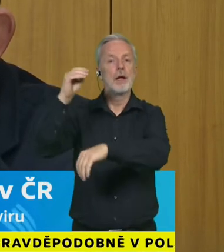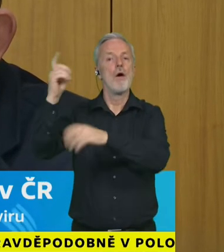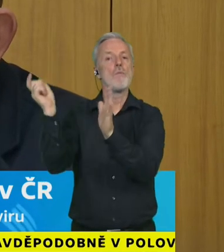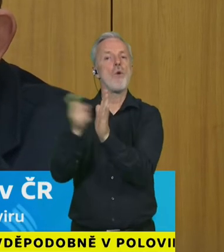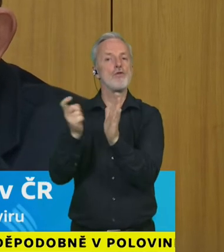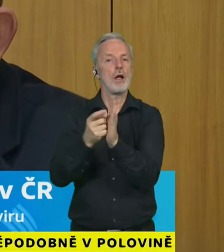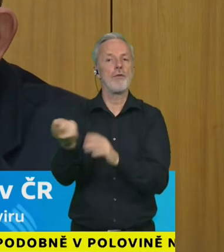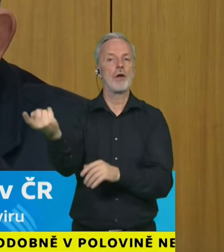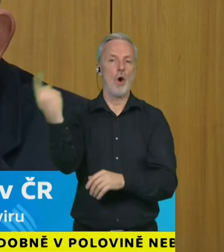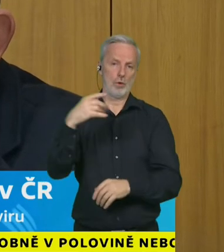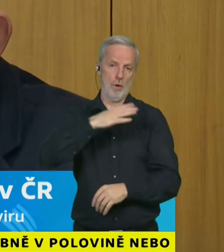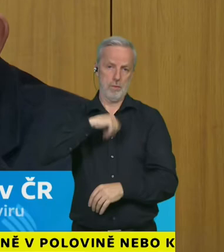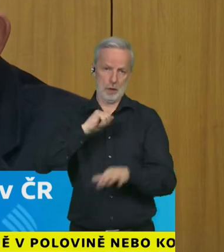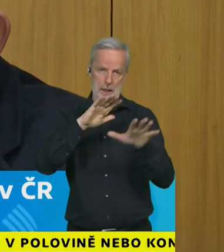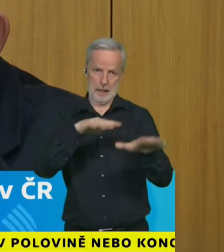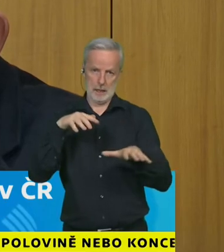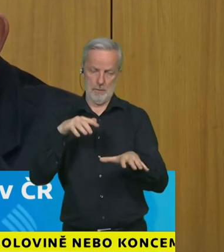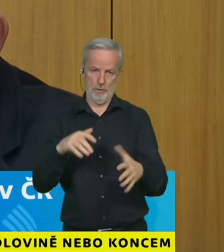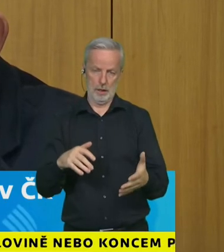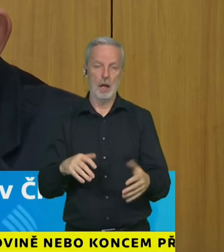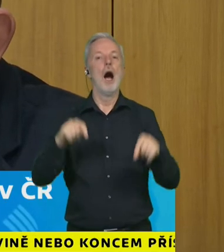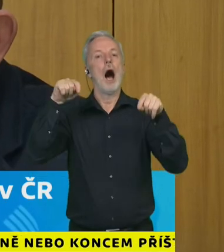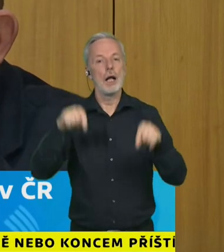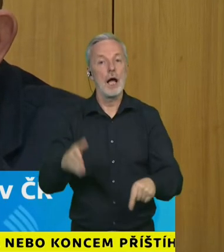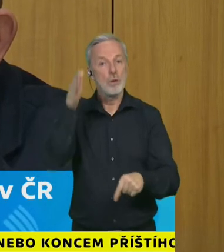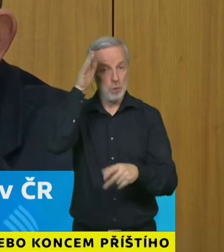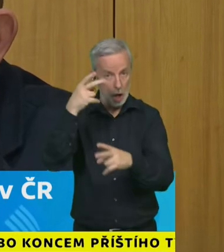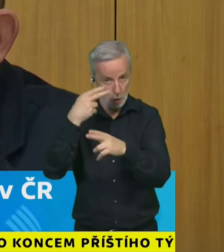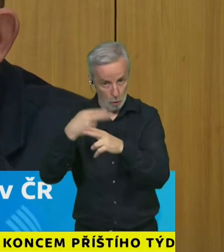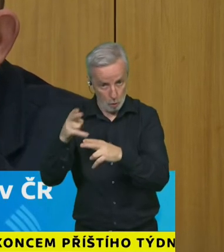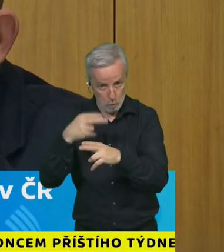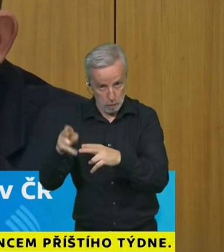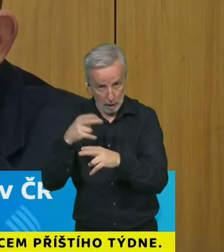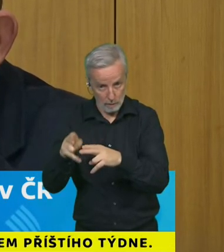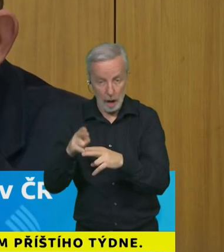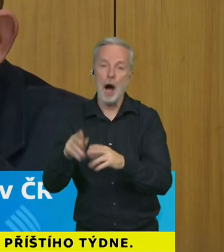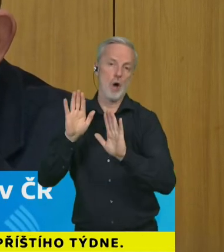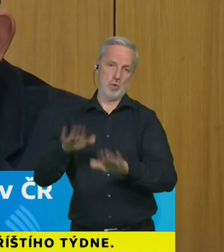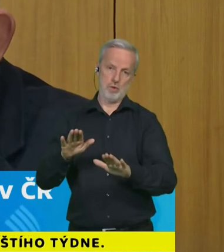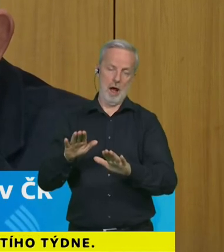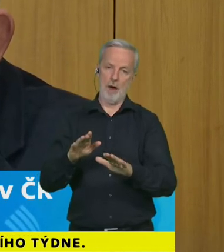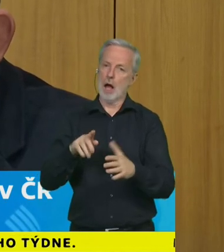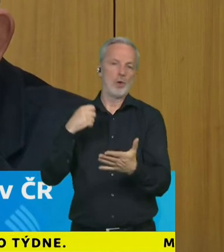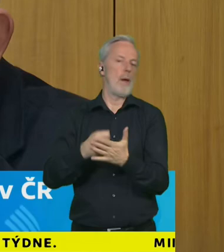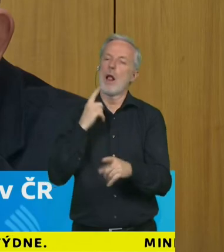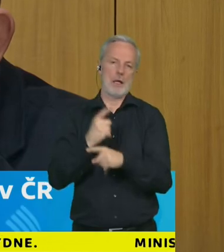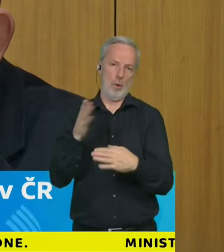takže když to teď upravíme tak to je to úprava která tam nebude jenom teď na prosinec která tam zůstane